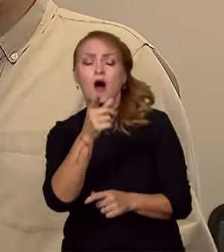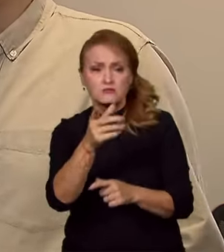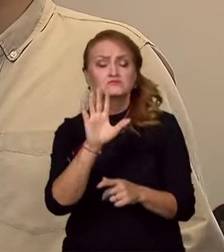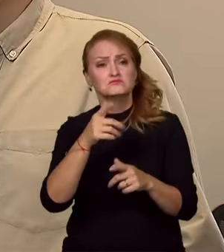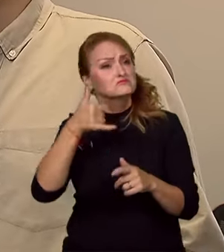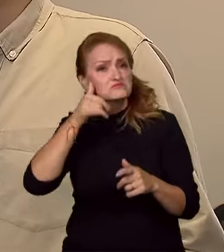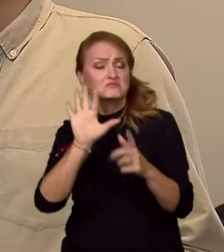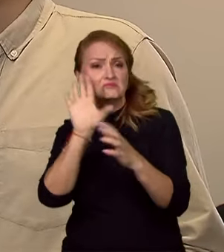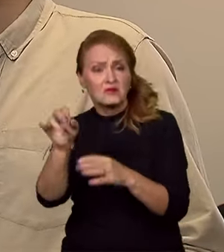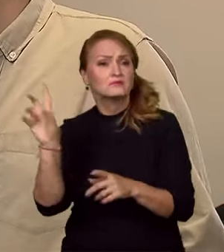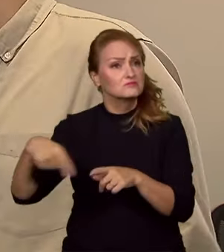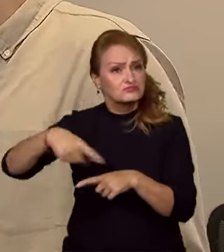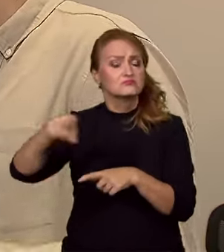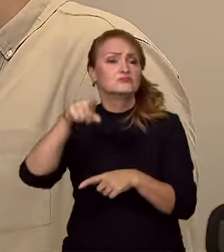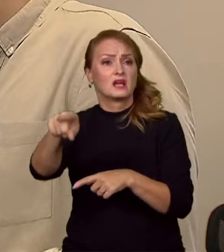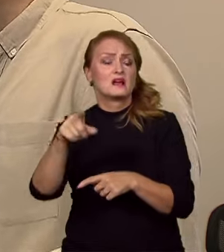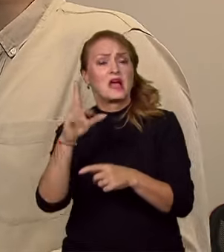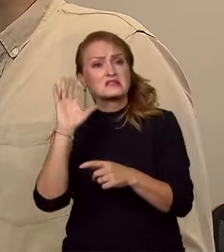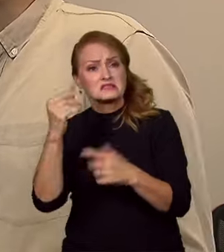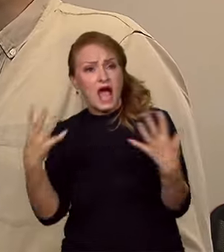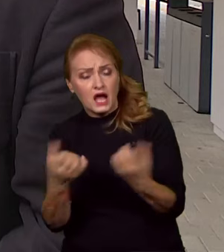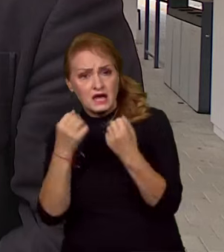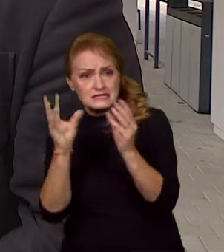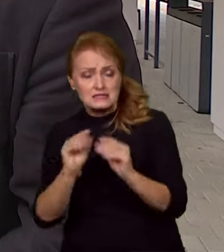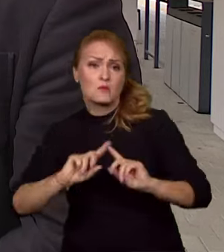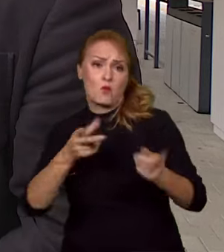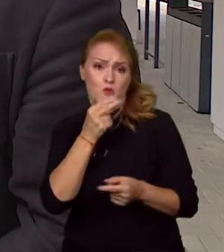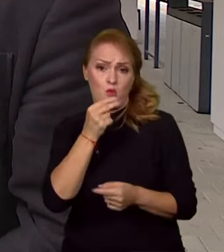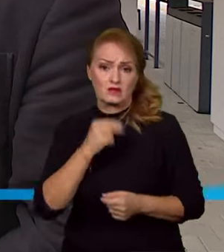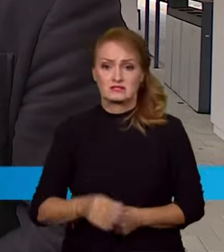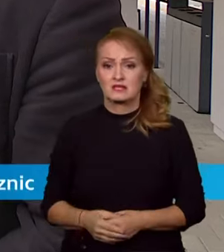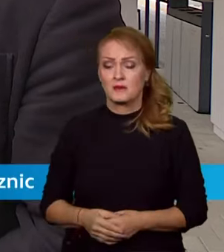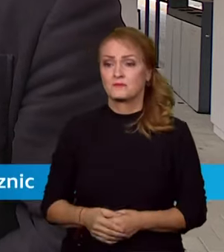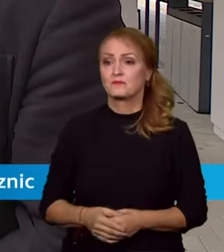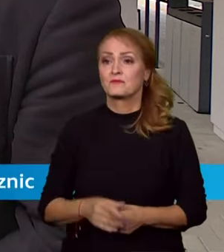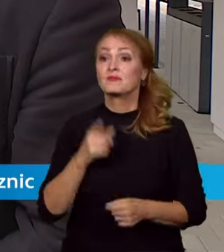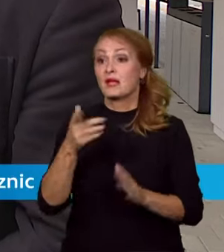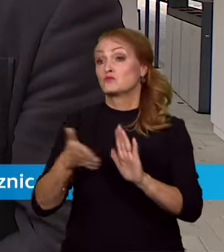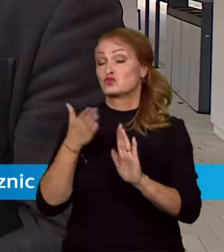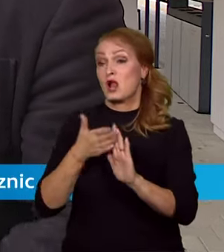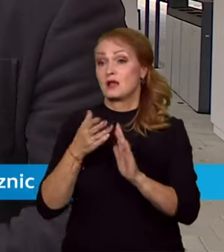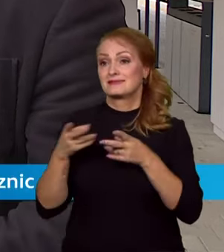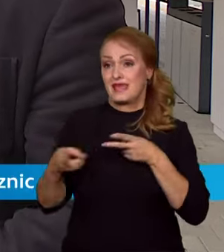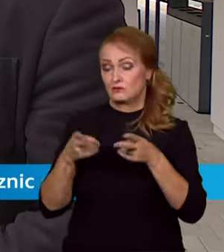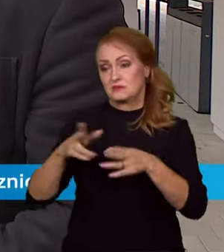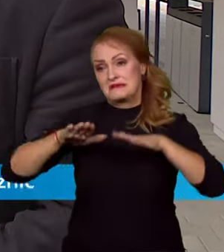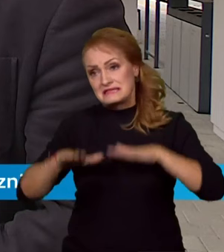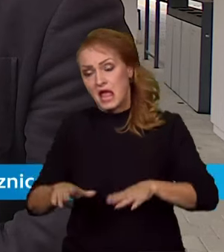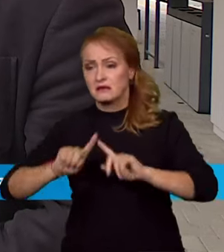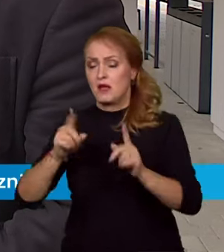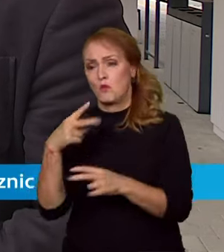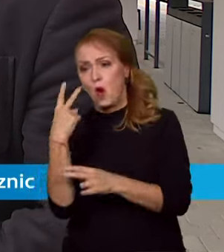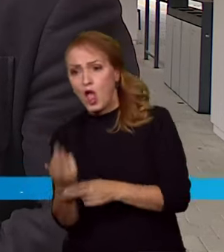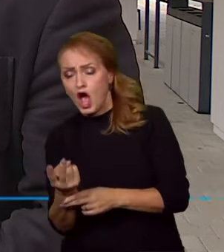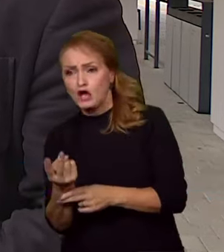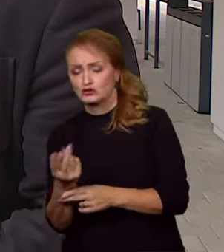třeba jednotka integrovaného záchranného systému nebo třeba policisté. Například cestující, který sedí nebo leží v nějaké nestandardní pozici